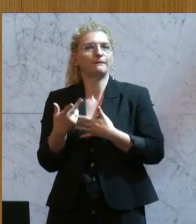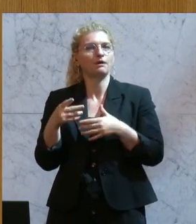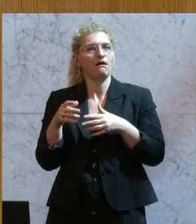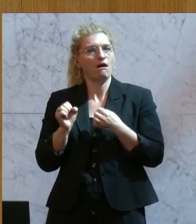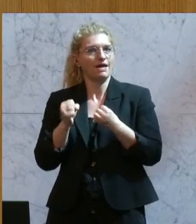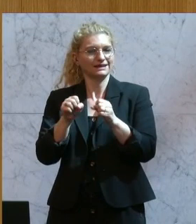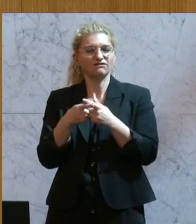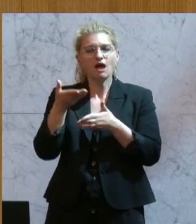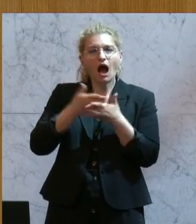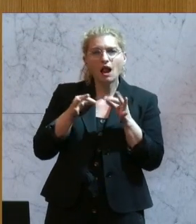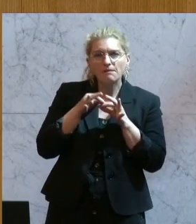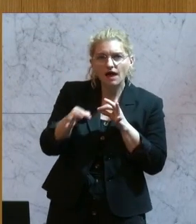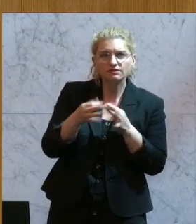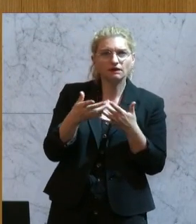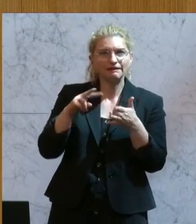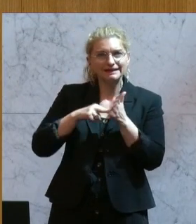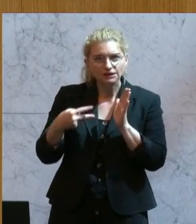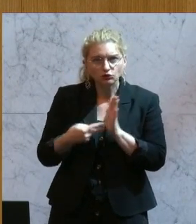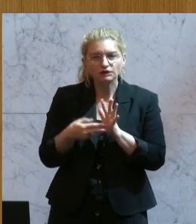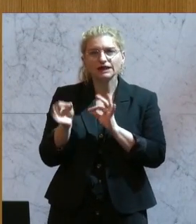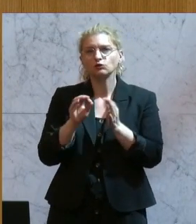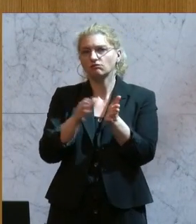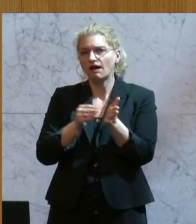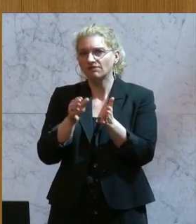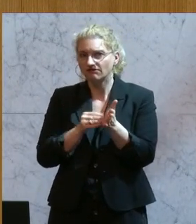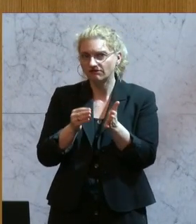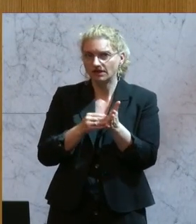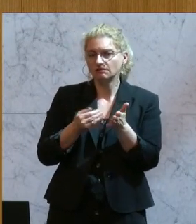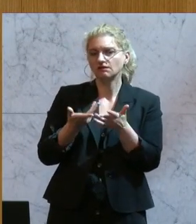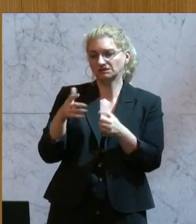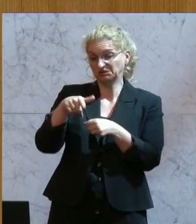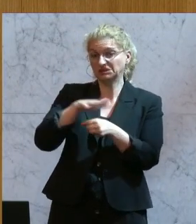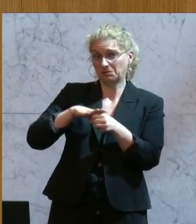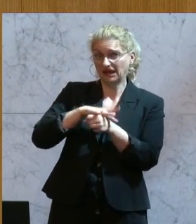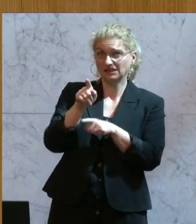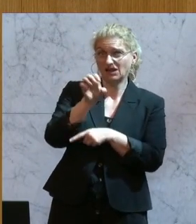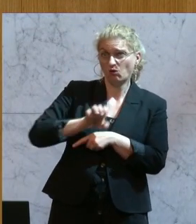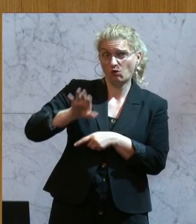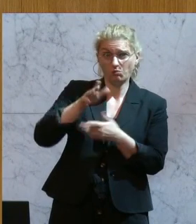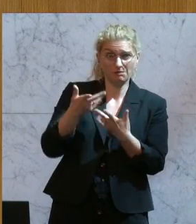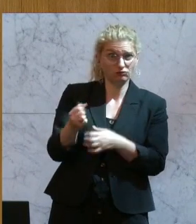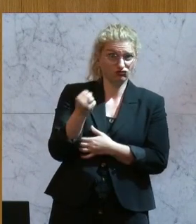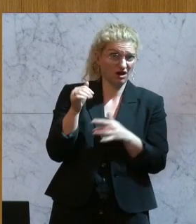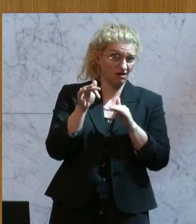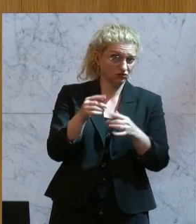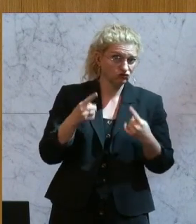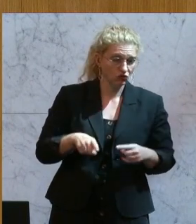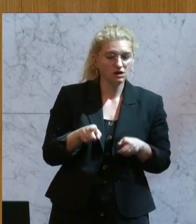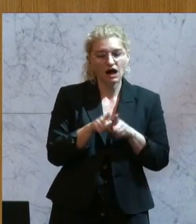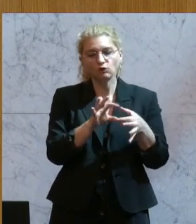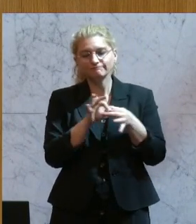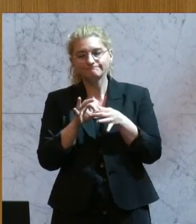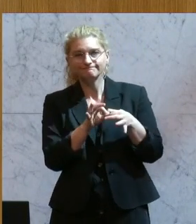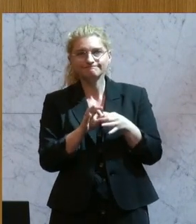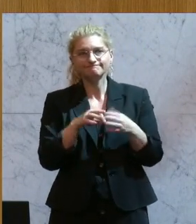Halbleiter-Technologien und die Anwendung geht, um vor allem diesen Bereich in Europa zu stärken. Es geht natürlich auch um die